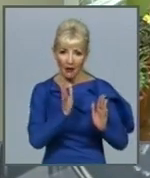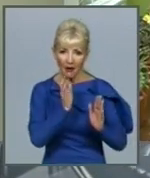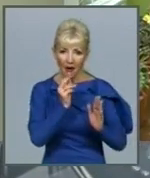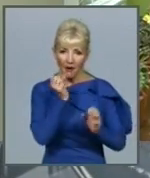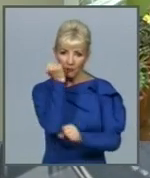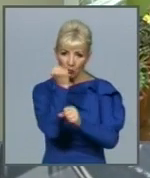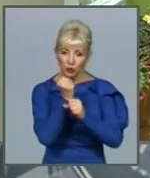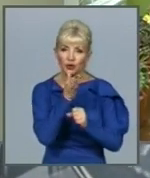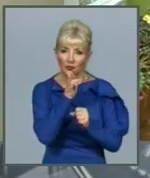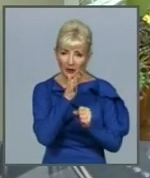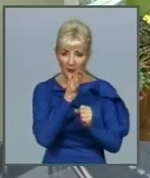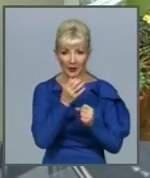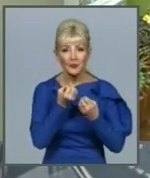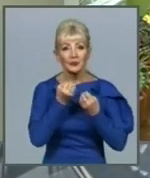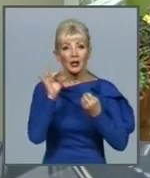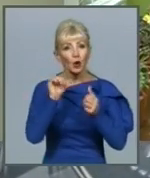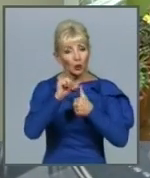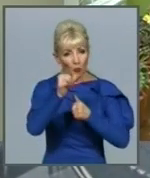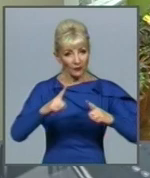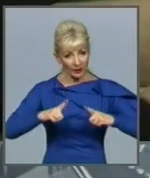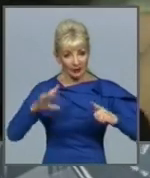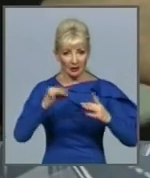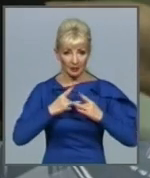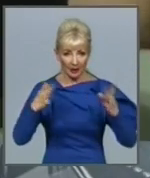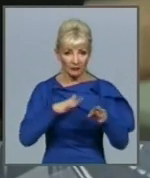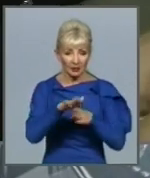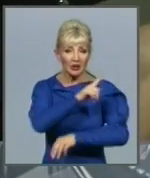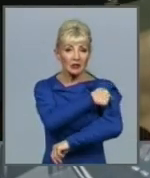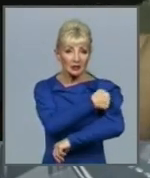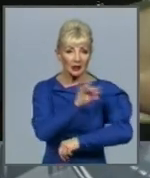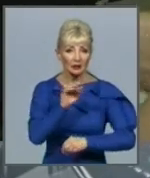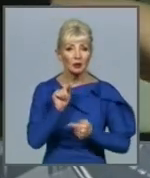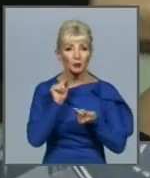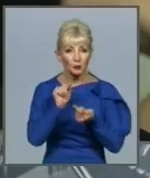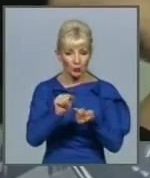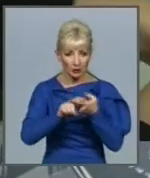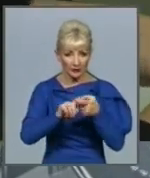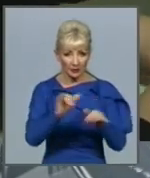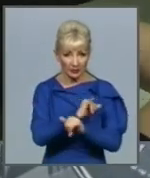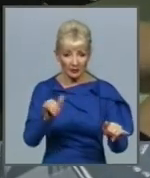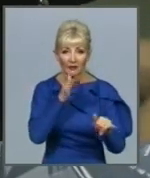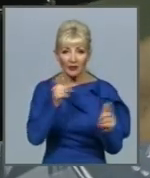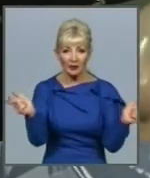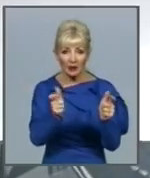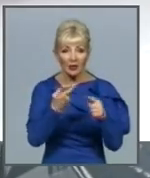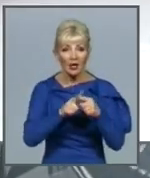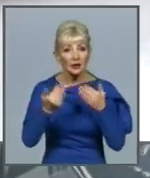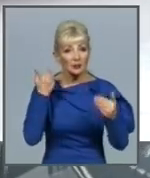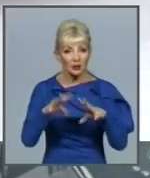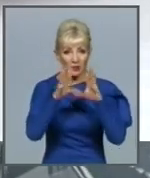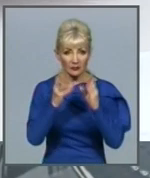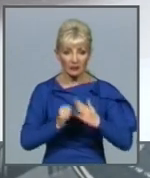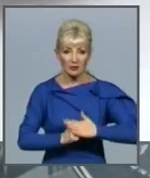і святкових. Дотримання санітарних і протиепідемічних заходів в період пандемії – це передусім запорука безпеки,